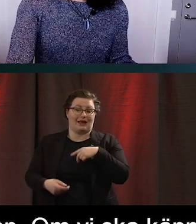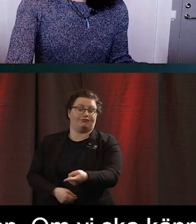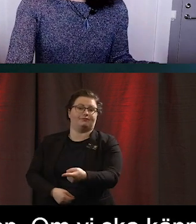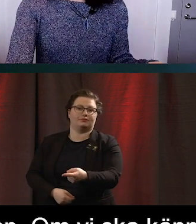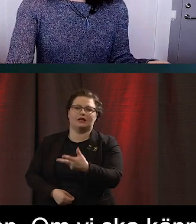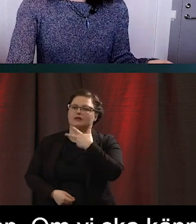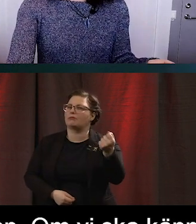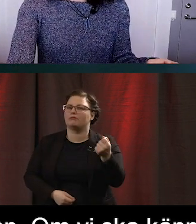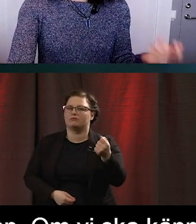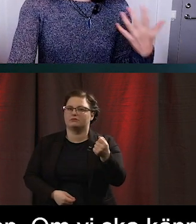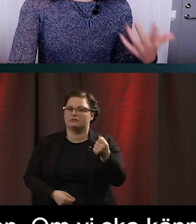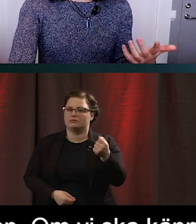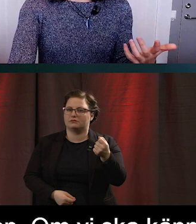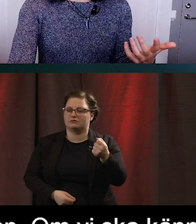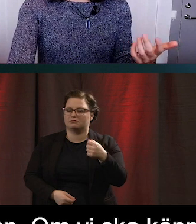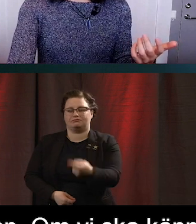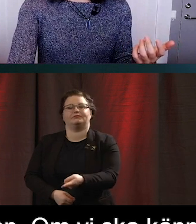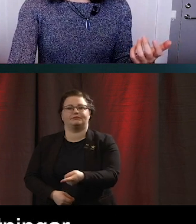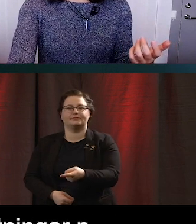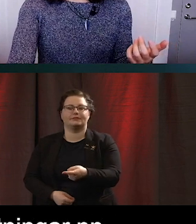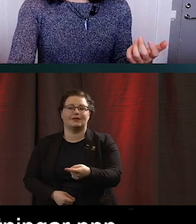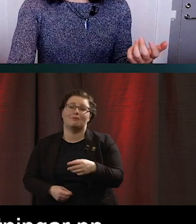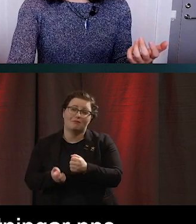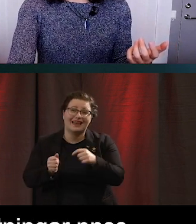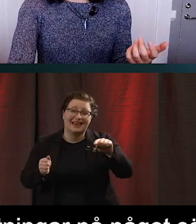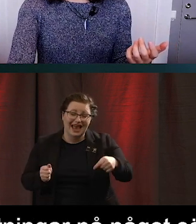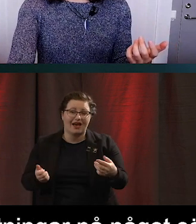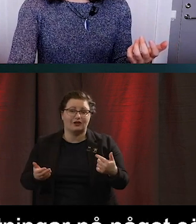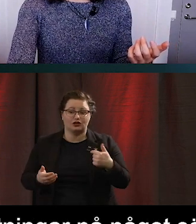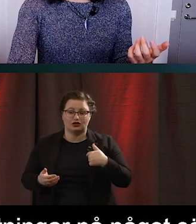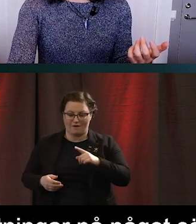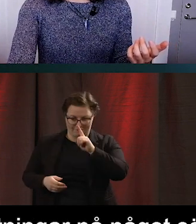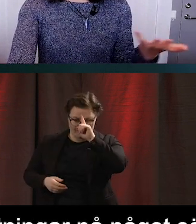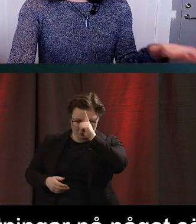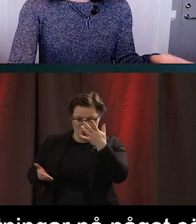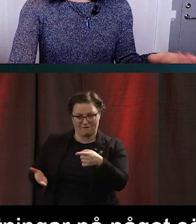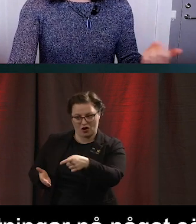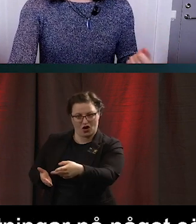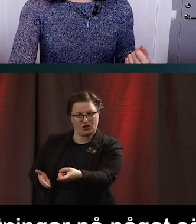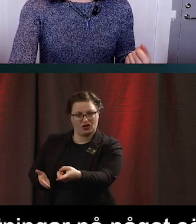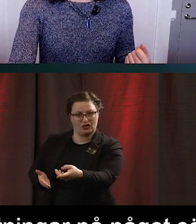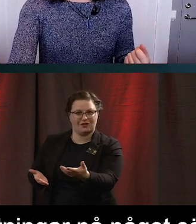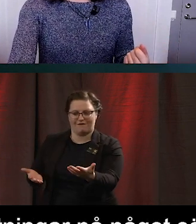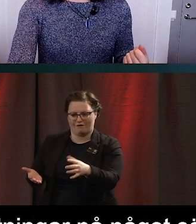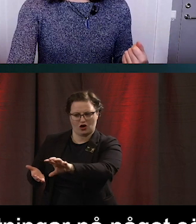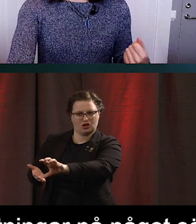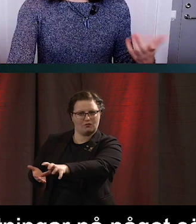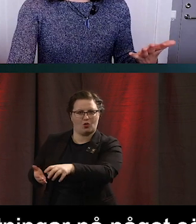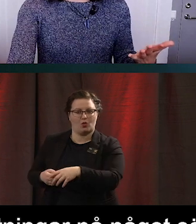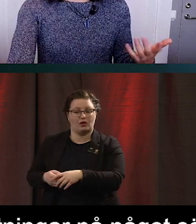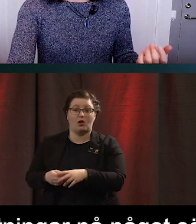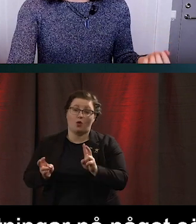väldigt fort. Och det förutsätter ju på något sätt att man förstår vad man ser och kan tolka symboler rätt. Och det förutsätter faktiskt